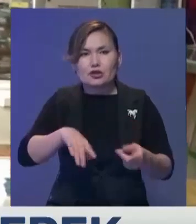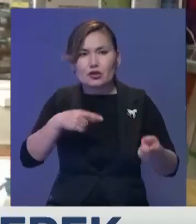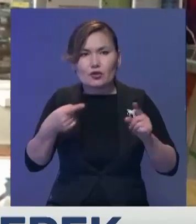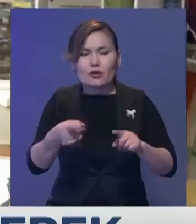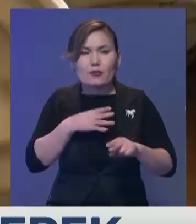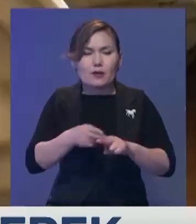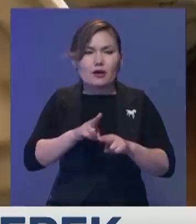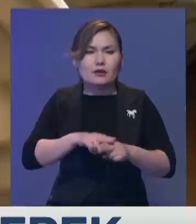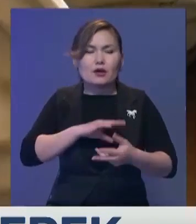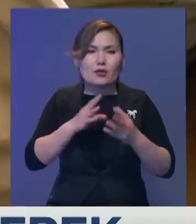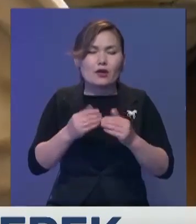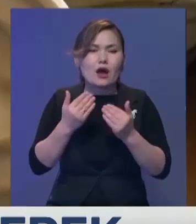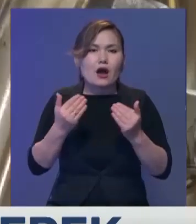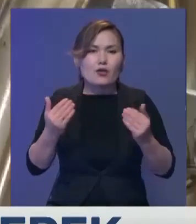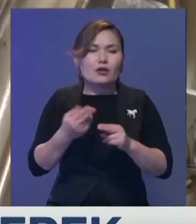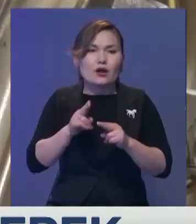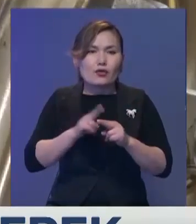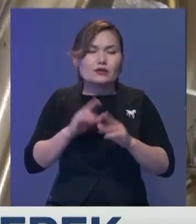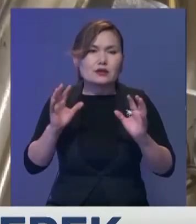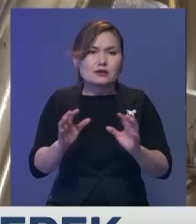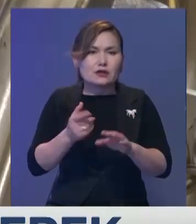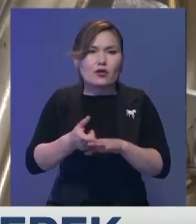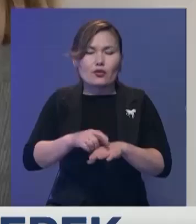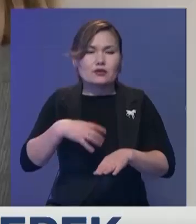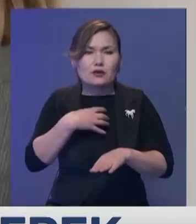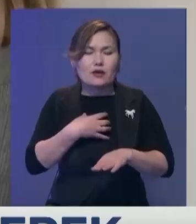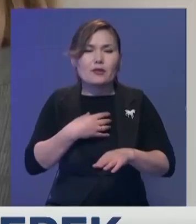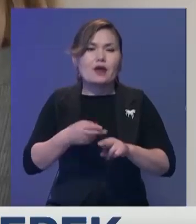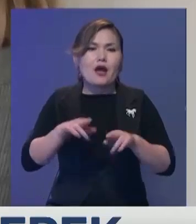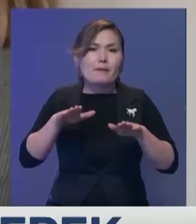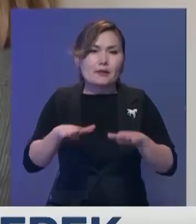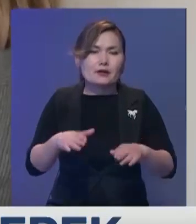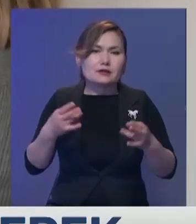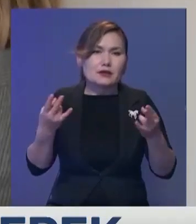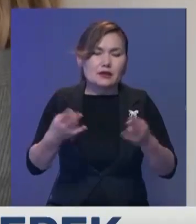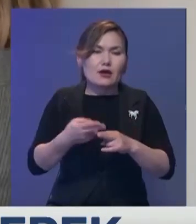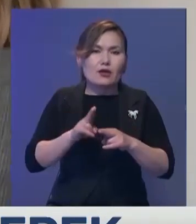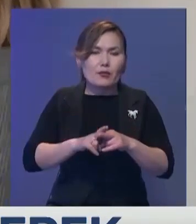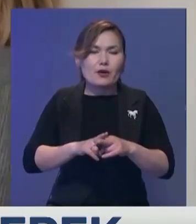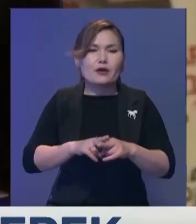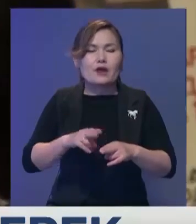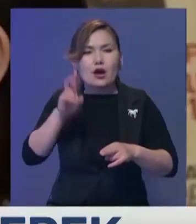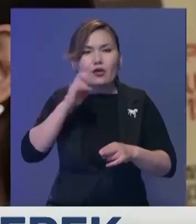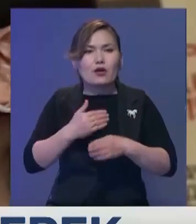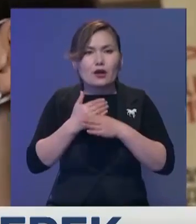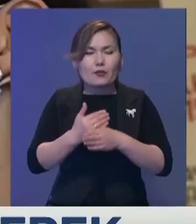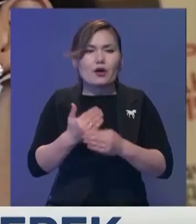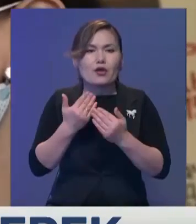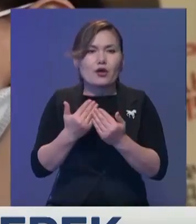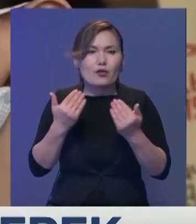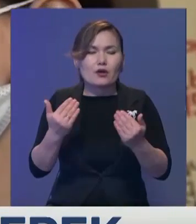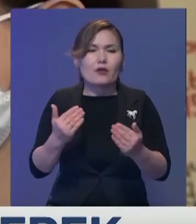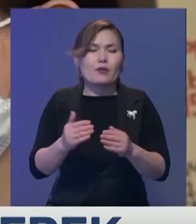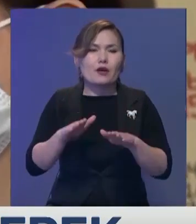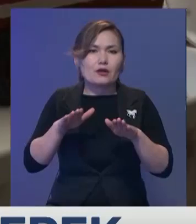Енді біреге жәтгерлер тар ғимаратта сақтауыла. Жаңа тұжырымдаманы жүзеге астырға қолдау болса, музейді кенгетуге дайын